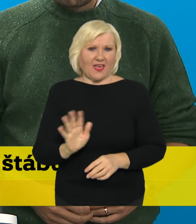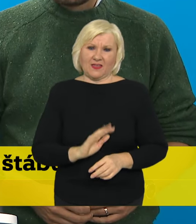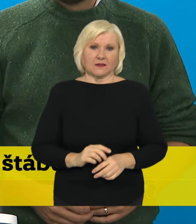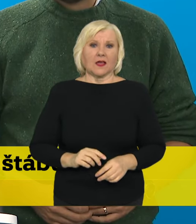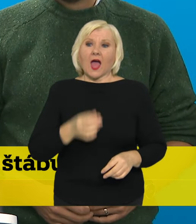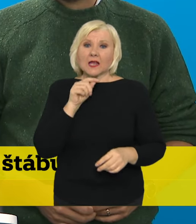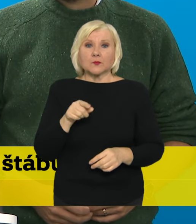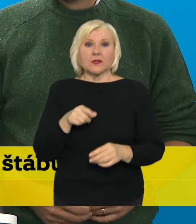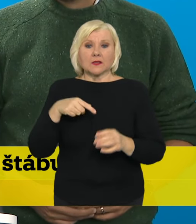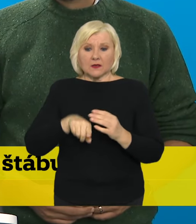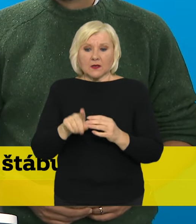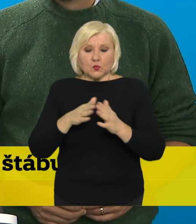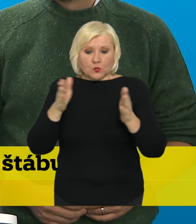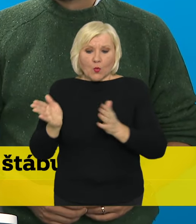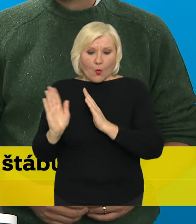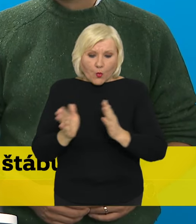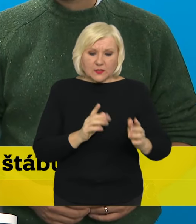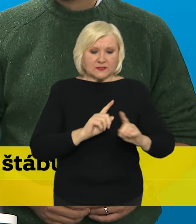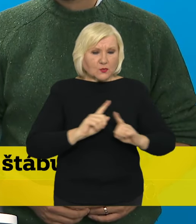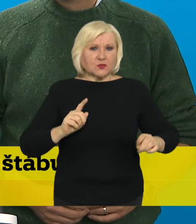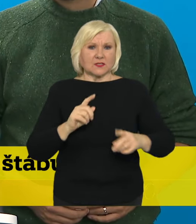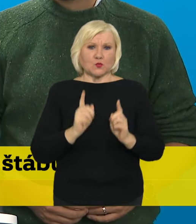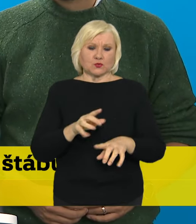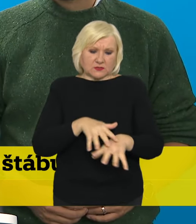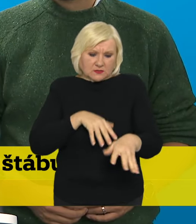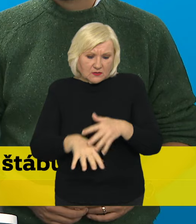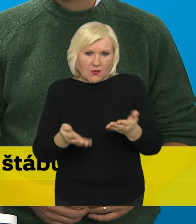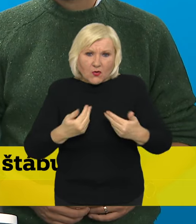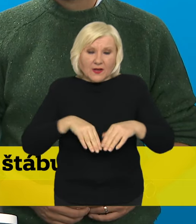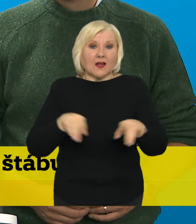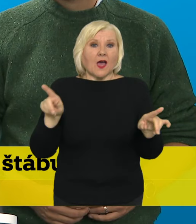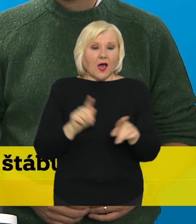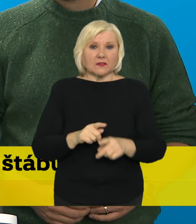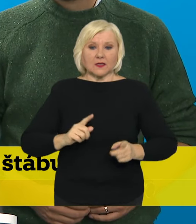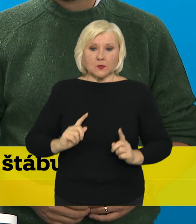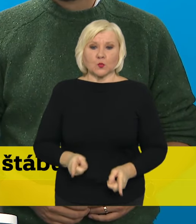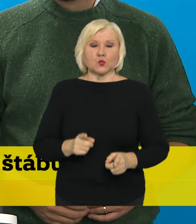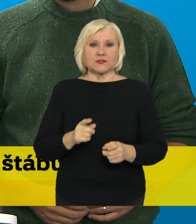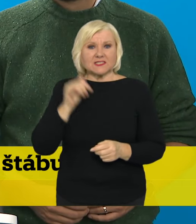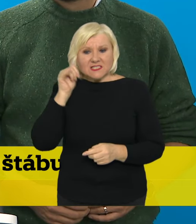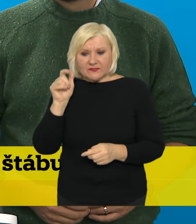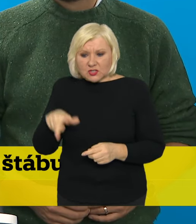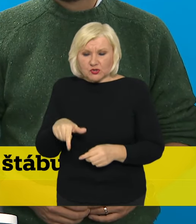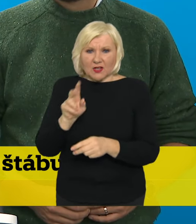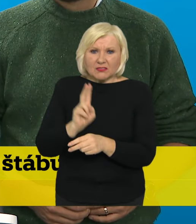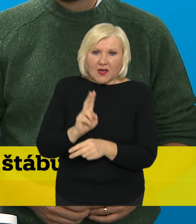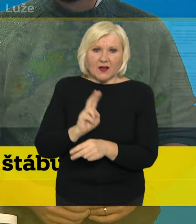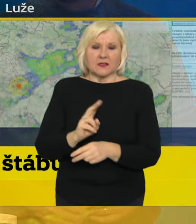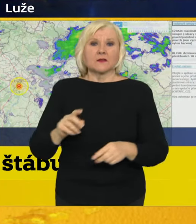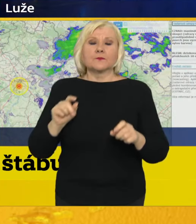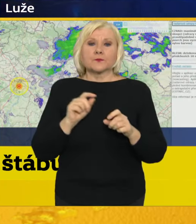pomůcky. A stejně tak je potřeba hlídat i svá zvířata, aby